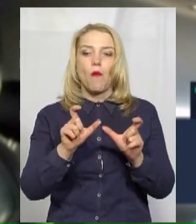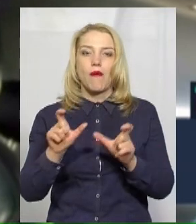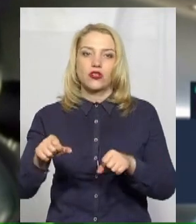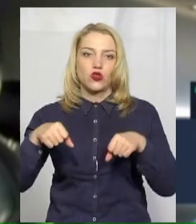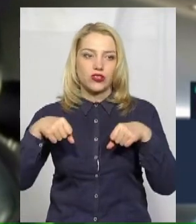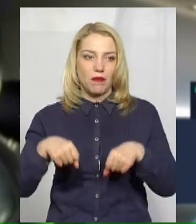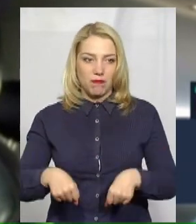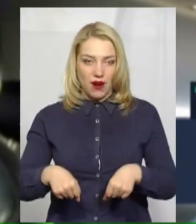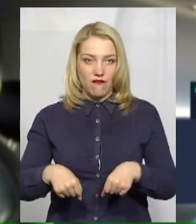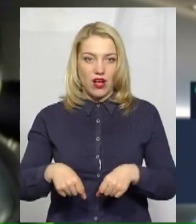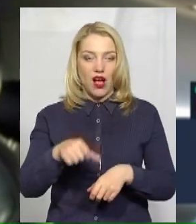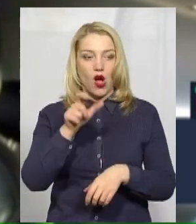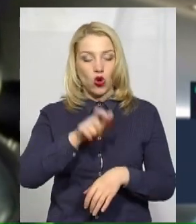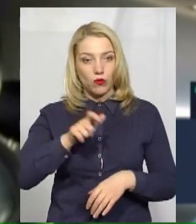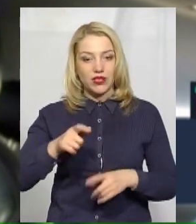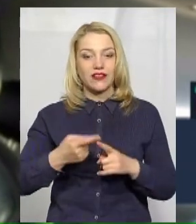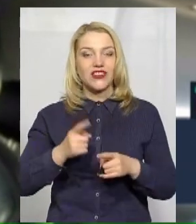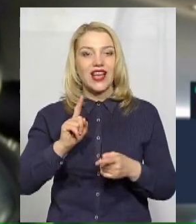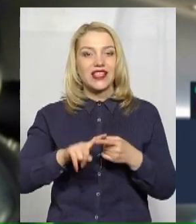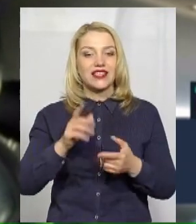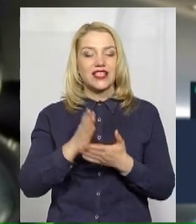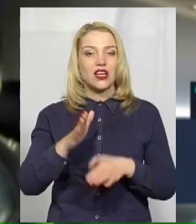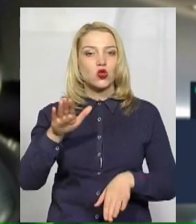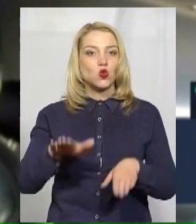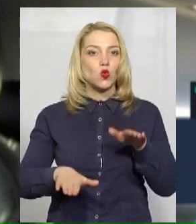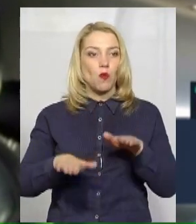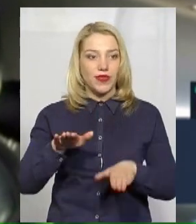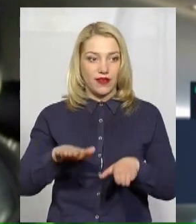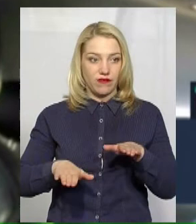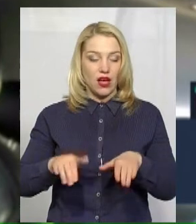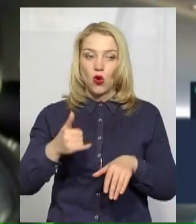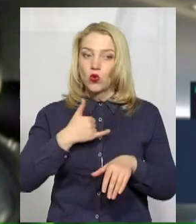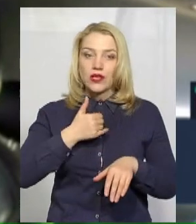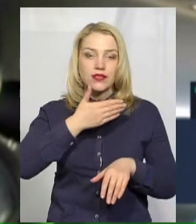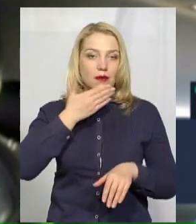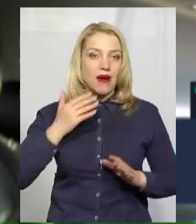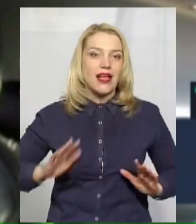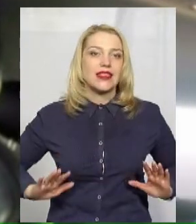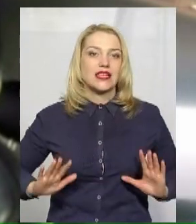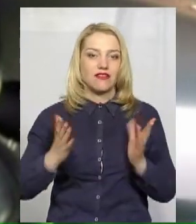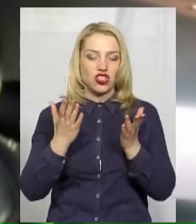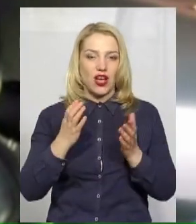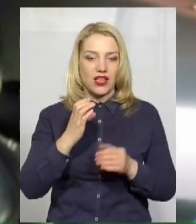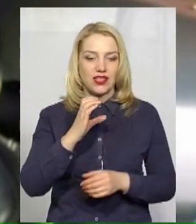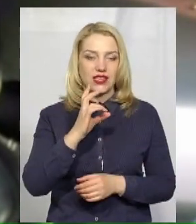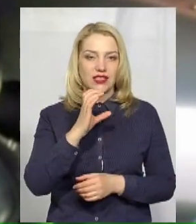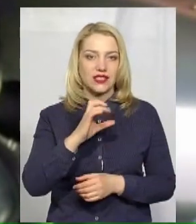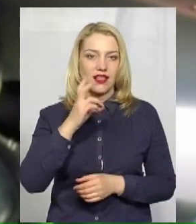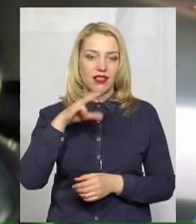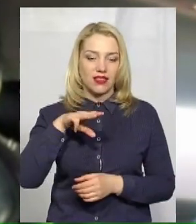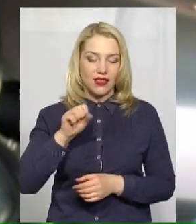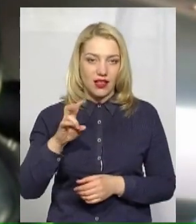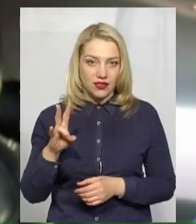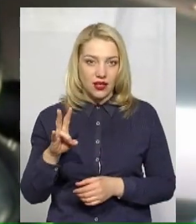достатньо сумнівна є. Тому що все-таки в нас немає надзвичайного стану, і обмежувати відповідно чи згоджувати права